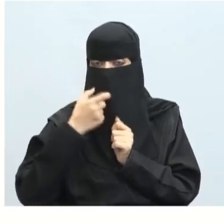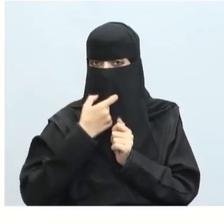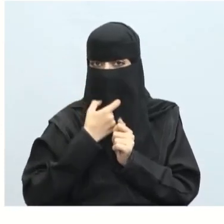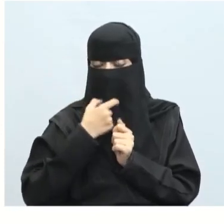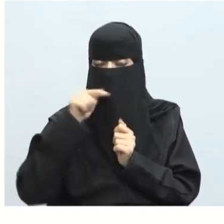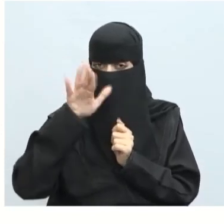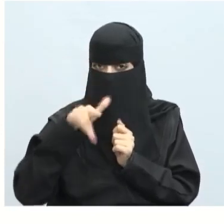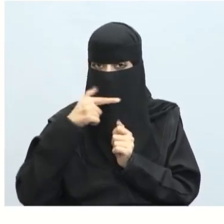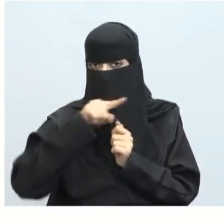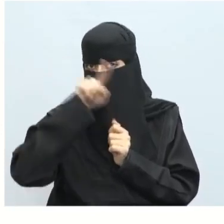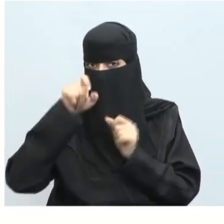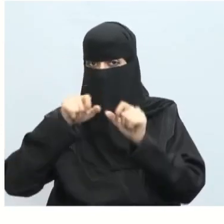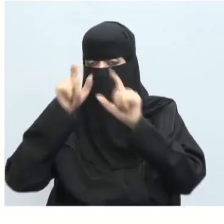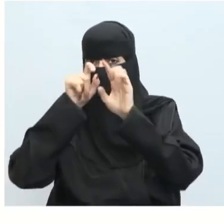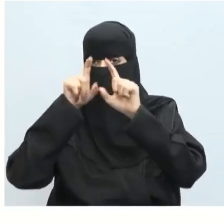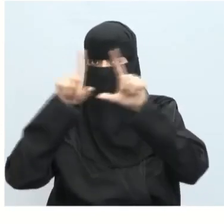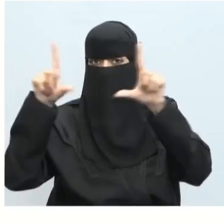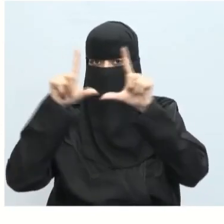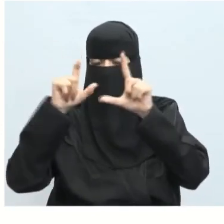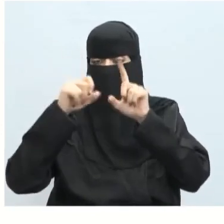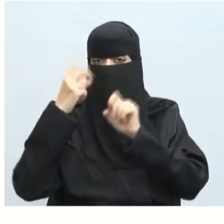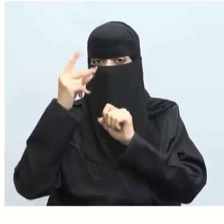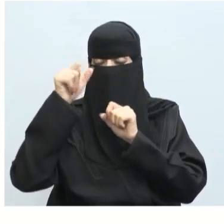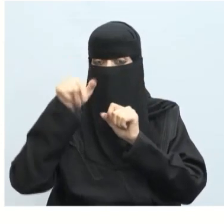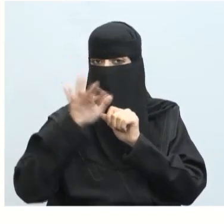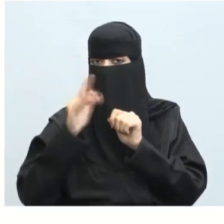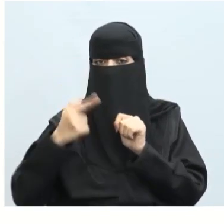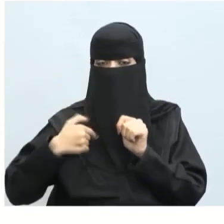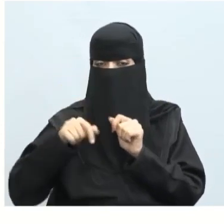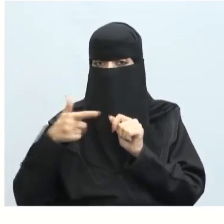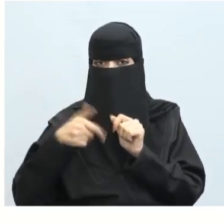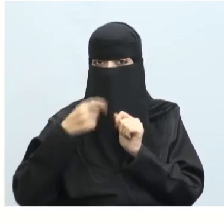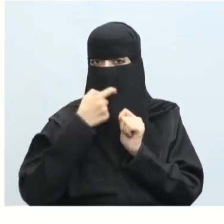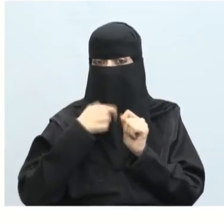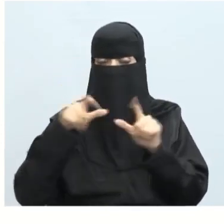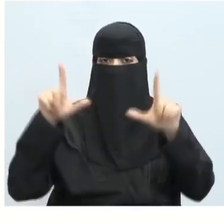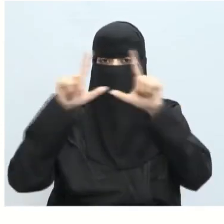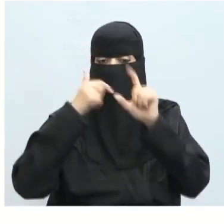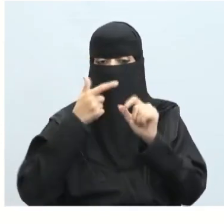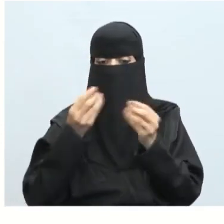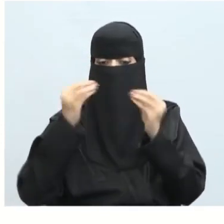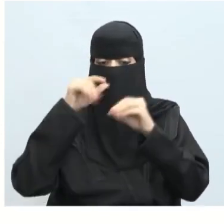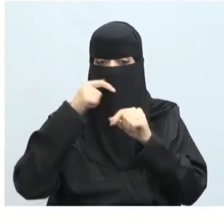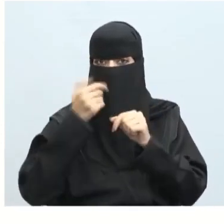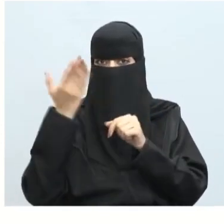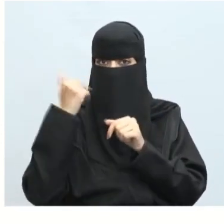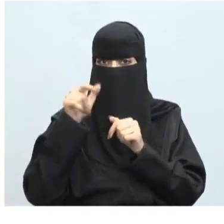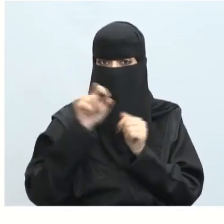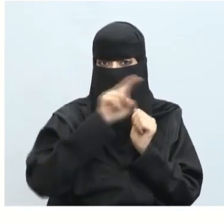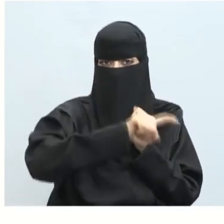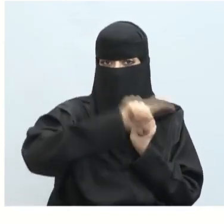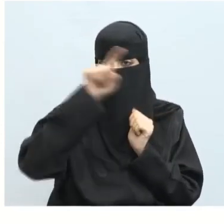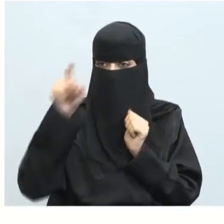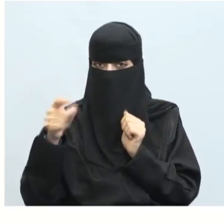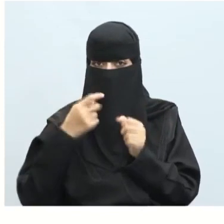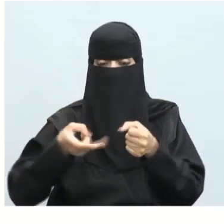هنا واللست بكر أسميناه رياض لست كيف طريقة إضافة المكون مجرد سحب وإفلات